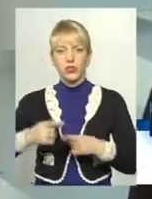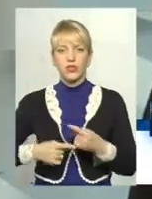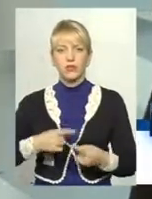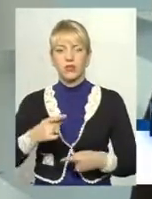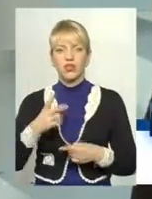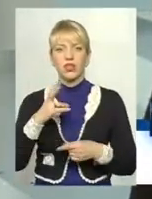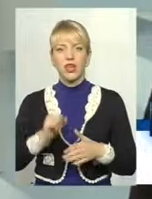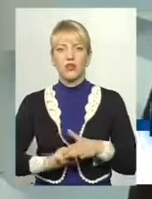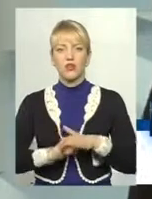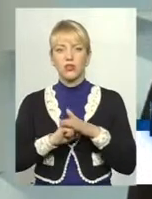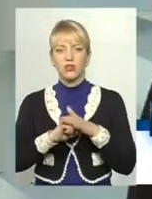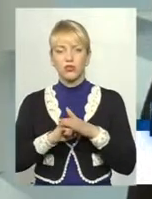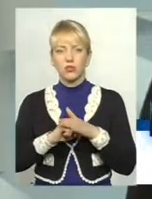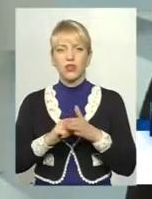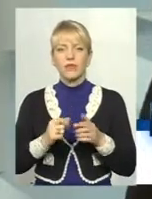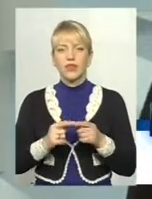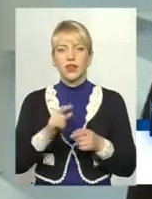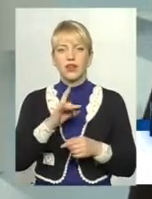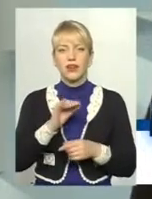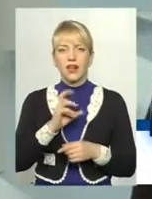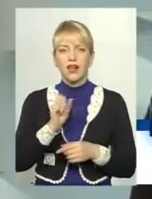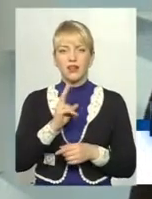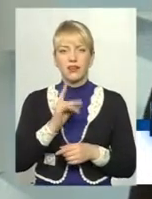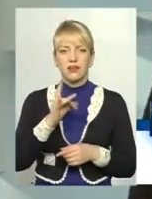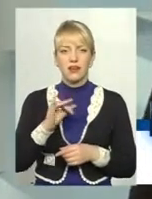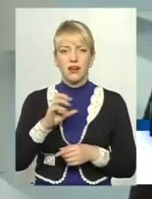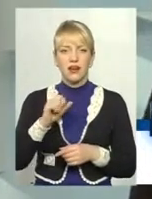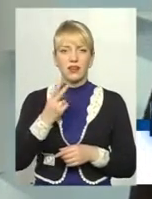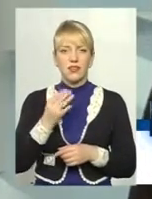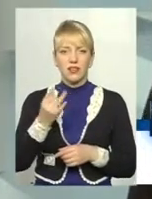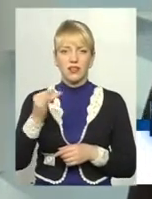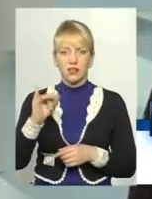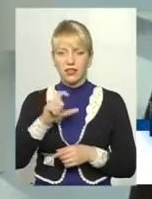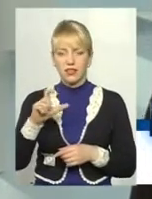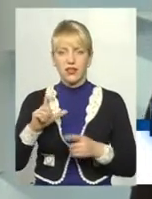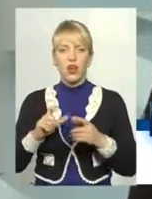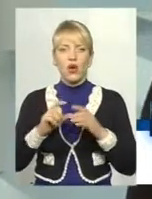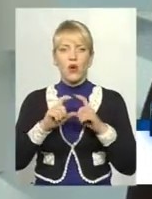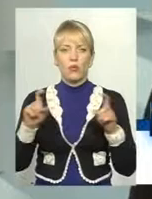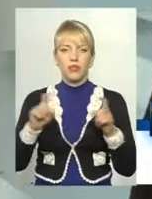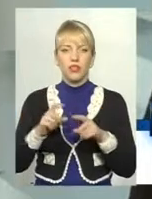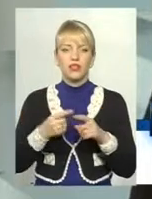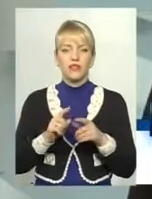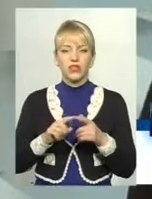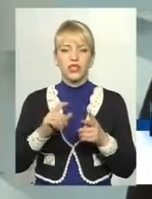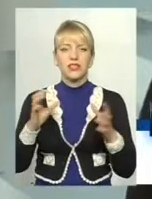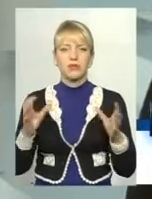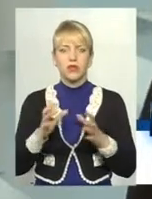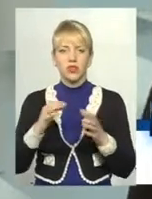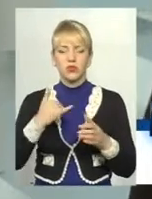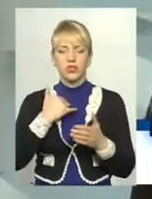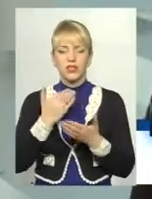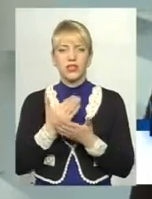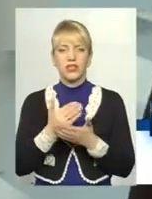основі рекреаційних об'єктів, і хочу сказати, що в нас в плані збереженості цих об'єктів, звичайно, є